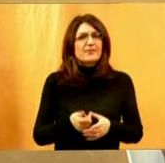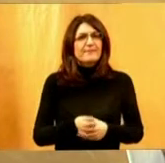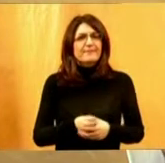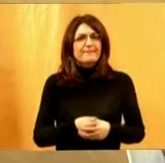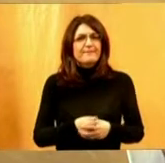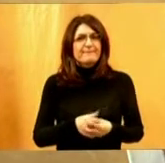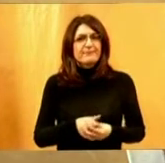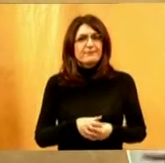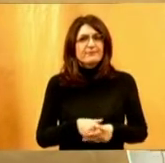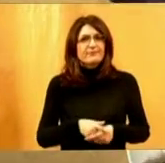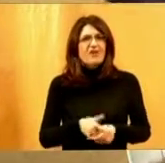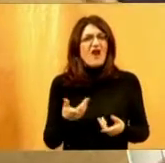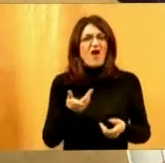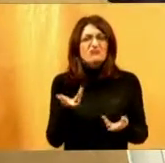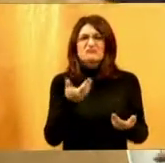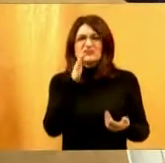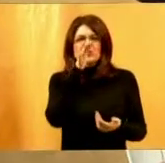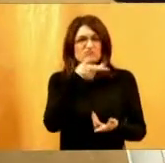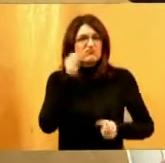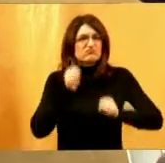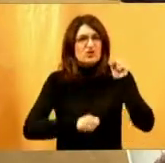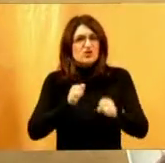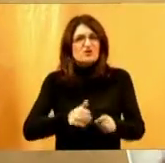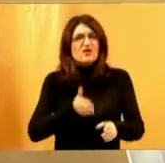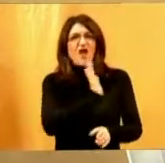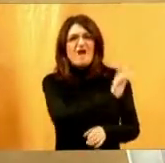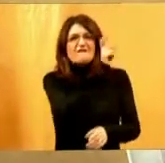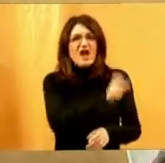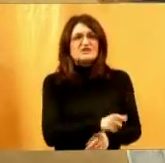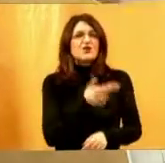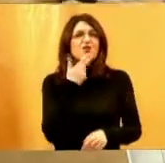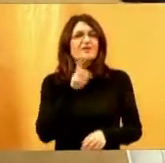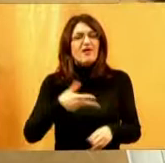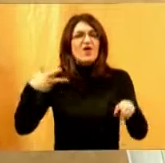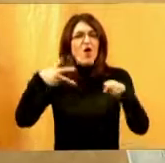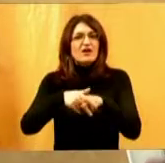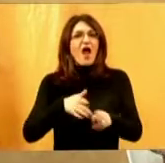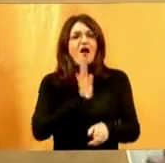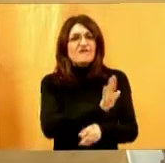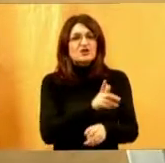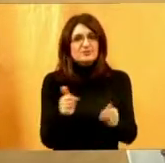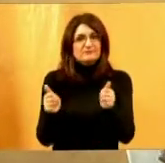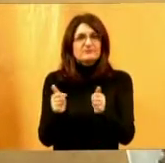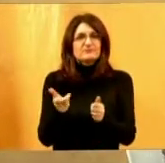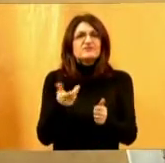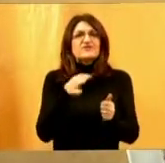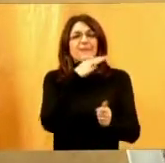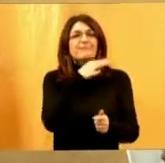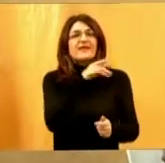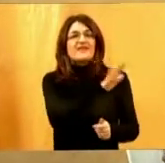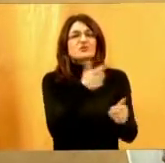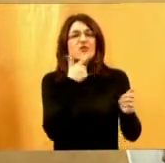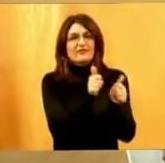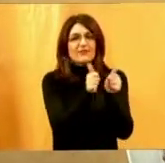rekla, minoriziranje vas kao osobe sa ograničenjem, a vašu sve pratnju sve pitalo za vas.